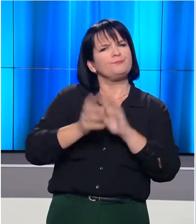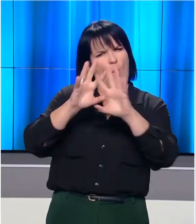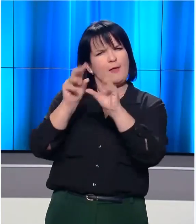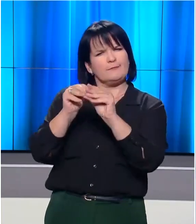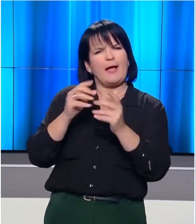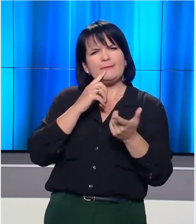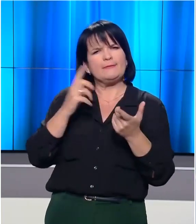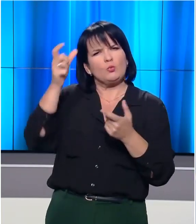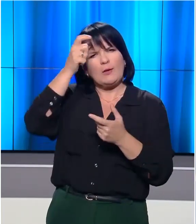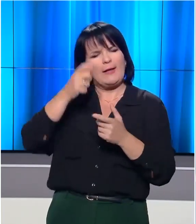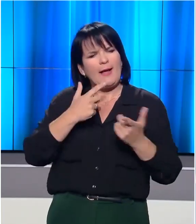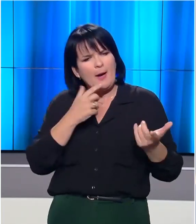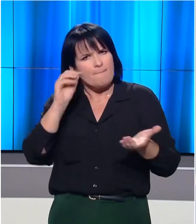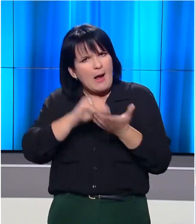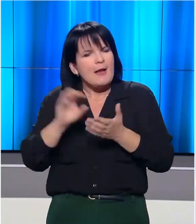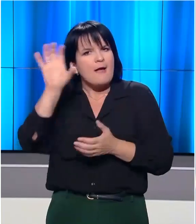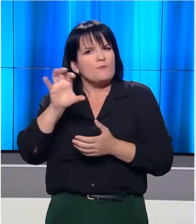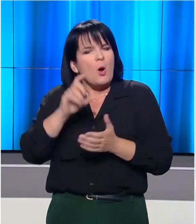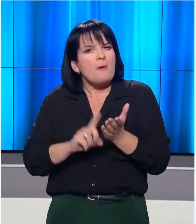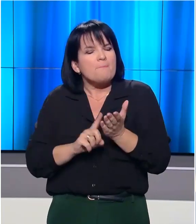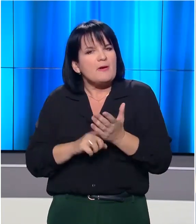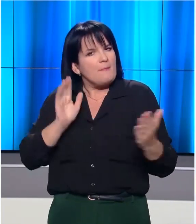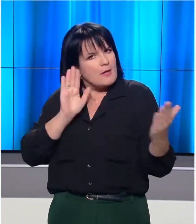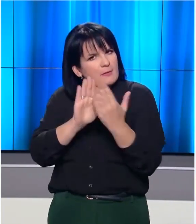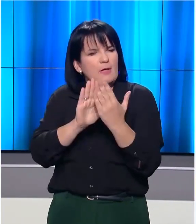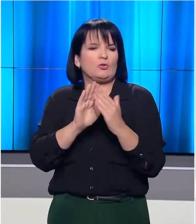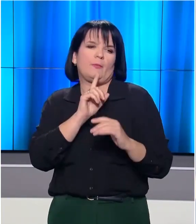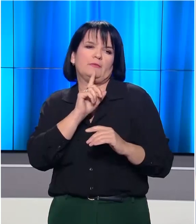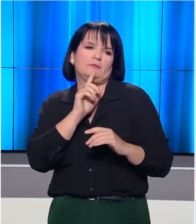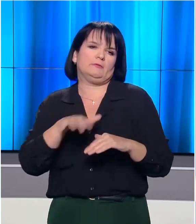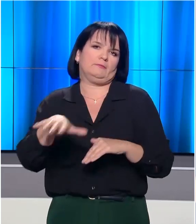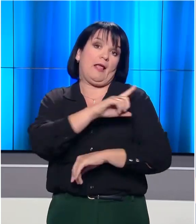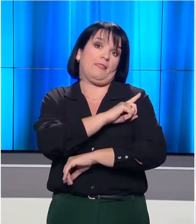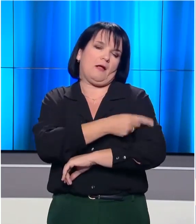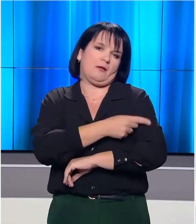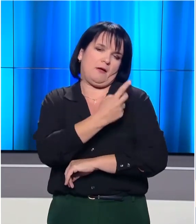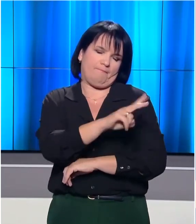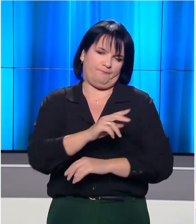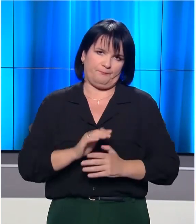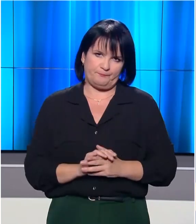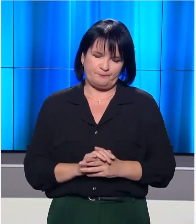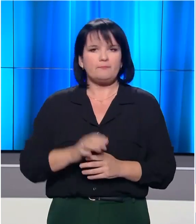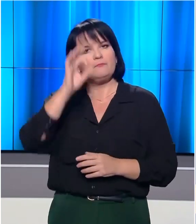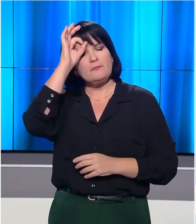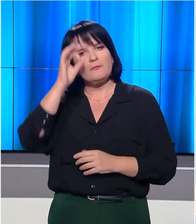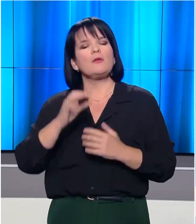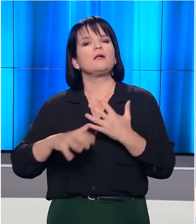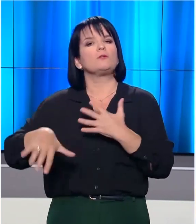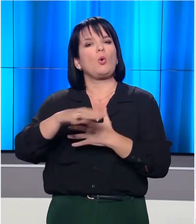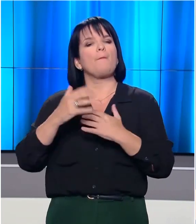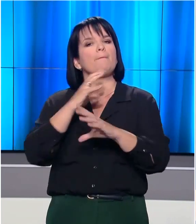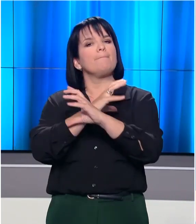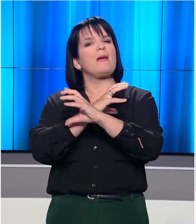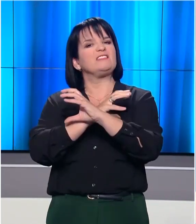επισημένοντας ότι η Ευρώπη καλείται για ακόμη μία φορά να αναμετρηθεί με τα ιδανικά της. Νέα αστυνομική επιχειρήση ταξιμερώματα στα